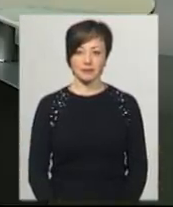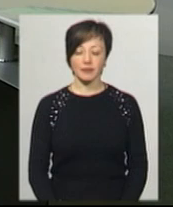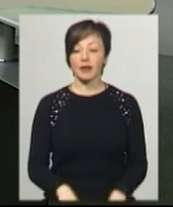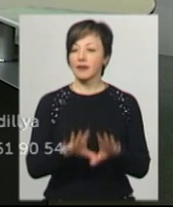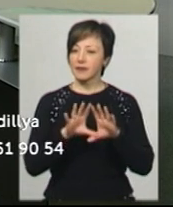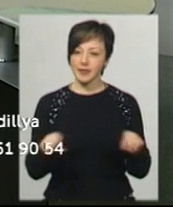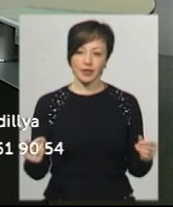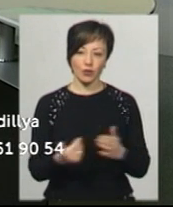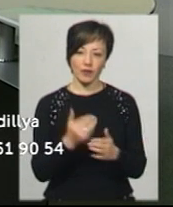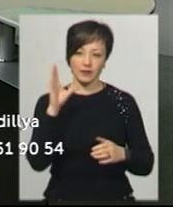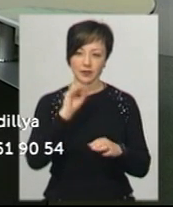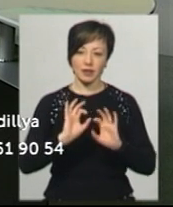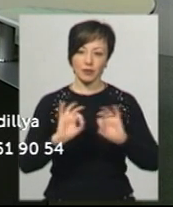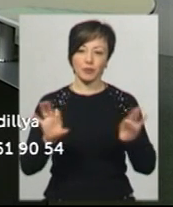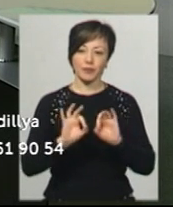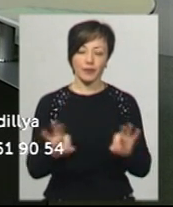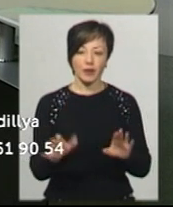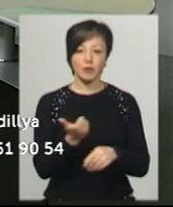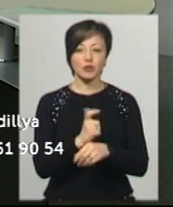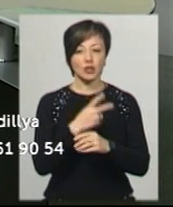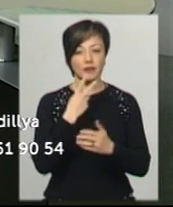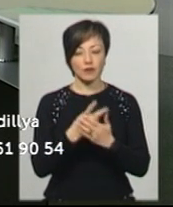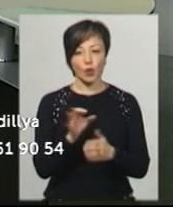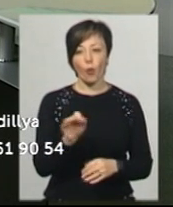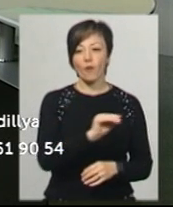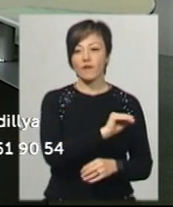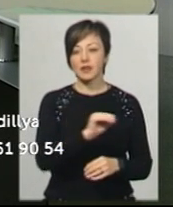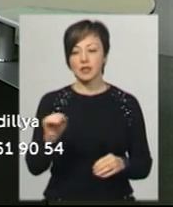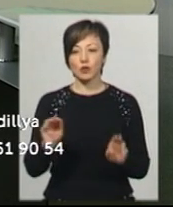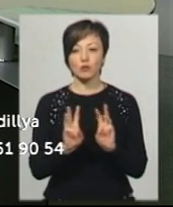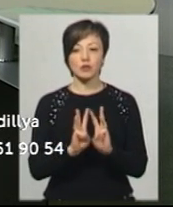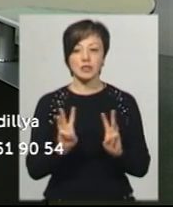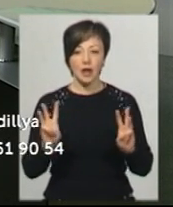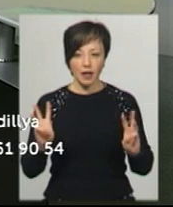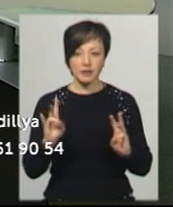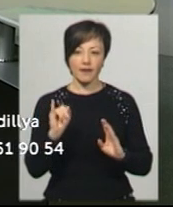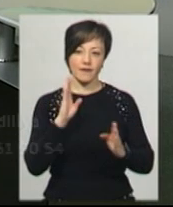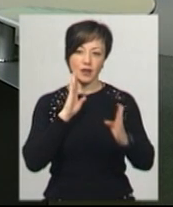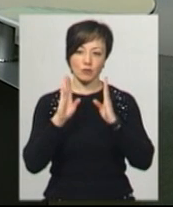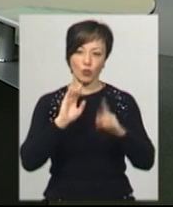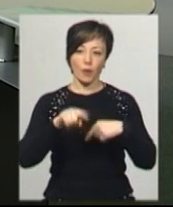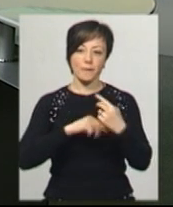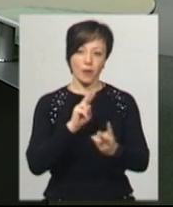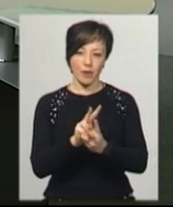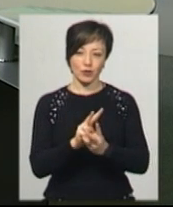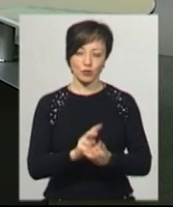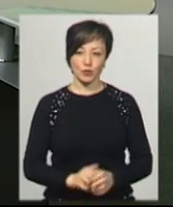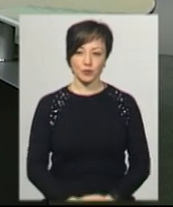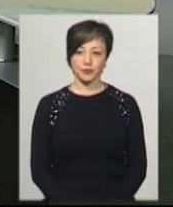Це всі новини, які ми стигли для вас підготувати. Більше дивіться на нашому офіційному сайті та на сторінці у Фейсбук. Побачимось.